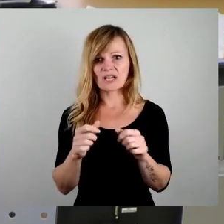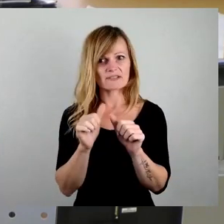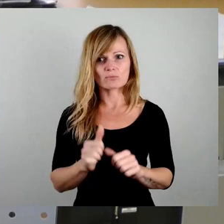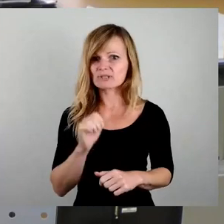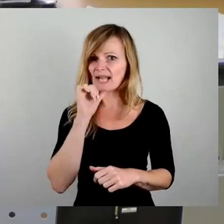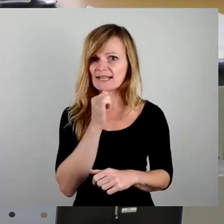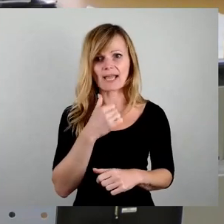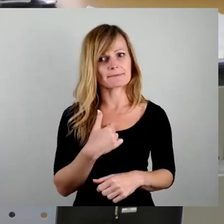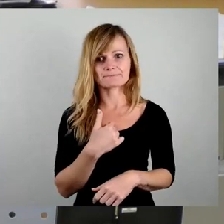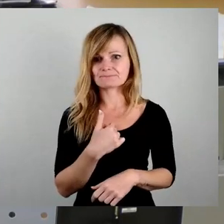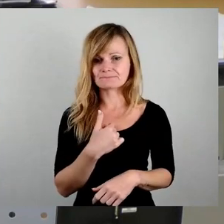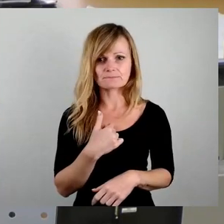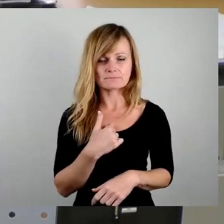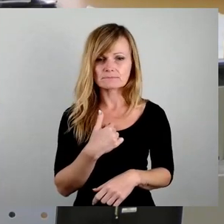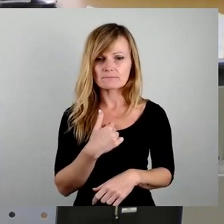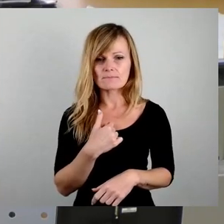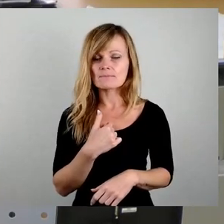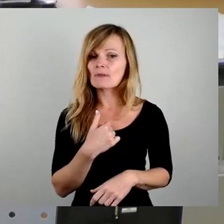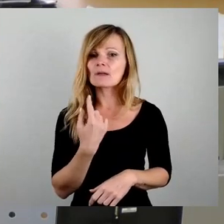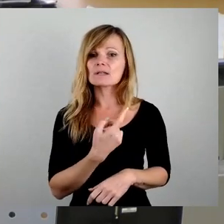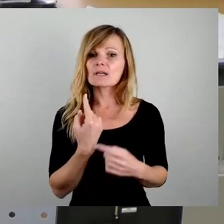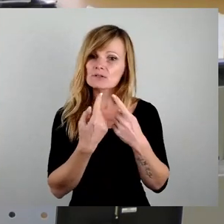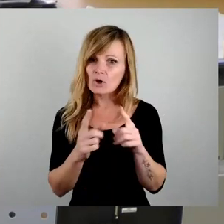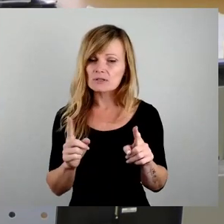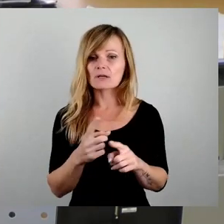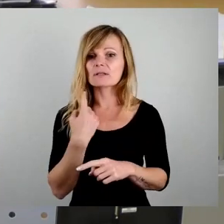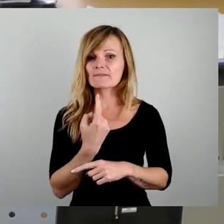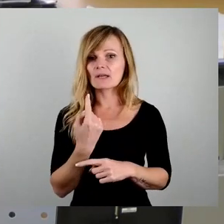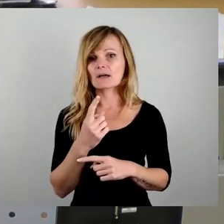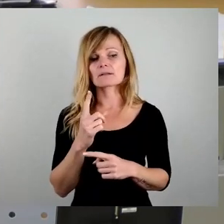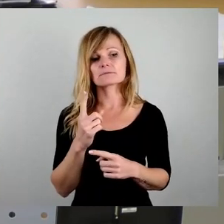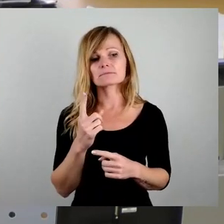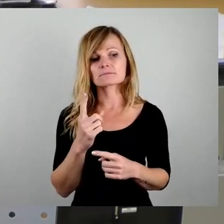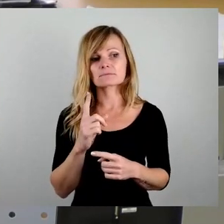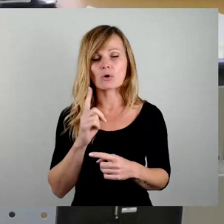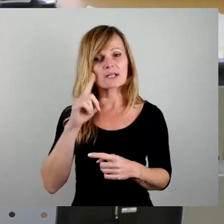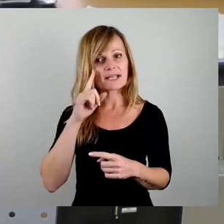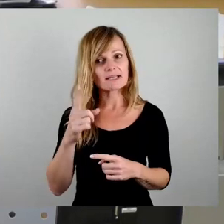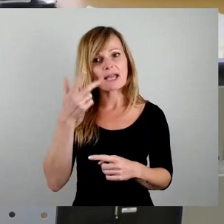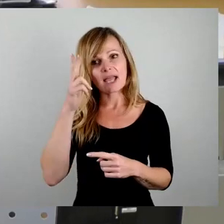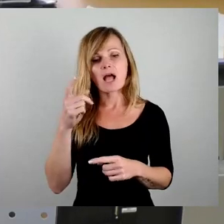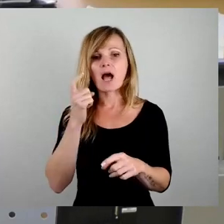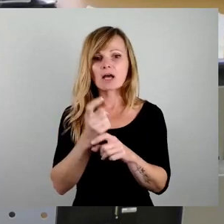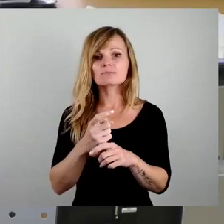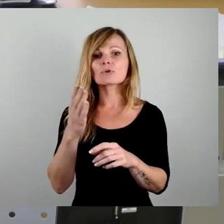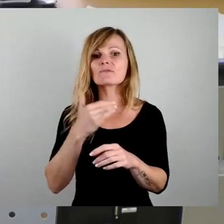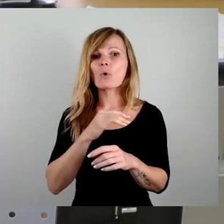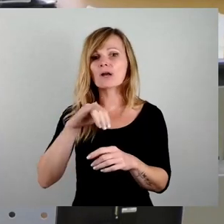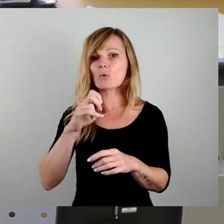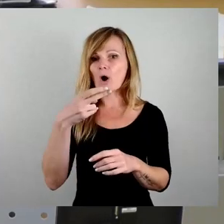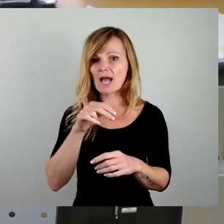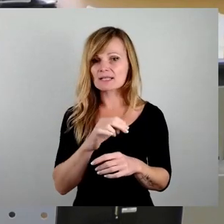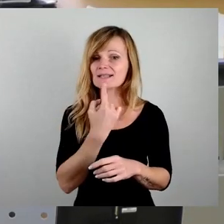Unseres ist es nicht, sondern wir sollten schon, ich denke da mal auch an die Worte von Hartmut Vorjahr, der hat immer gesagt, Dresden hat kein